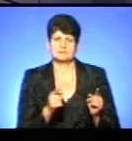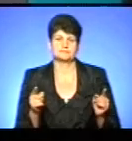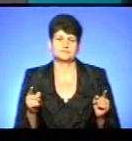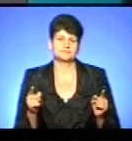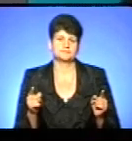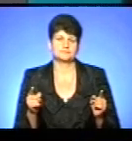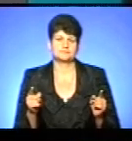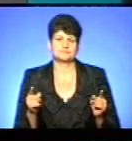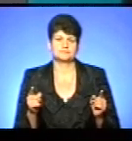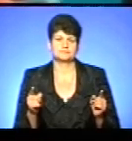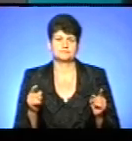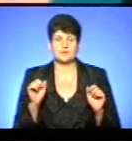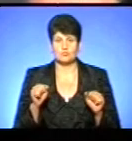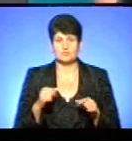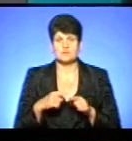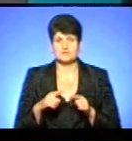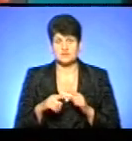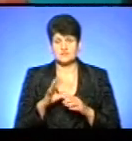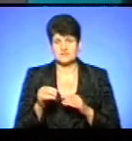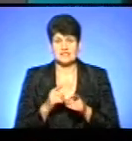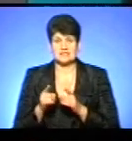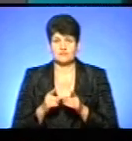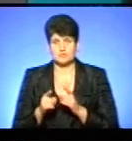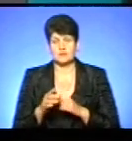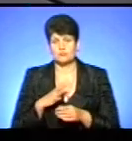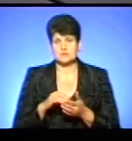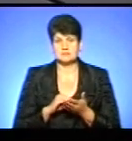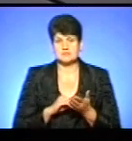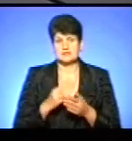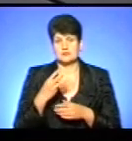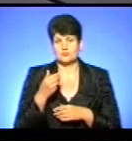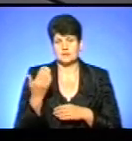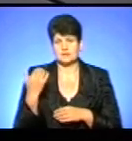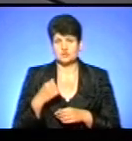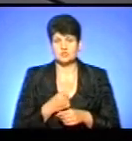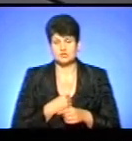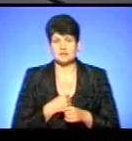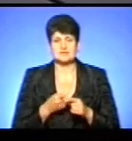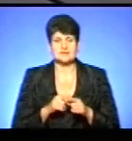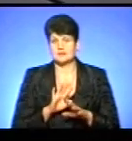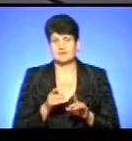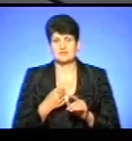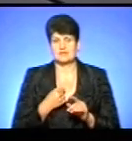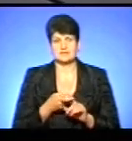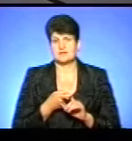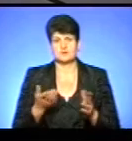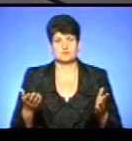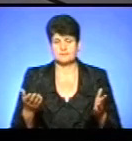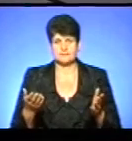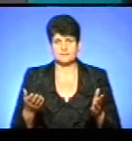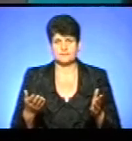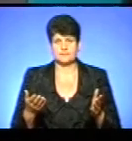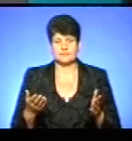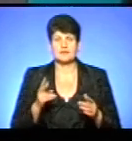цьому місці? Якщо можна було би пришвидшити всі реформи, які були задекларовані три роки тому. На превеликий жаль, це не тільки від мене залежить. Останнє